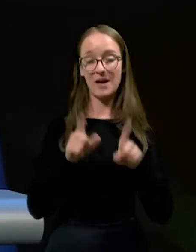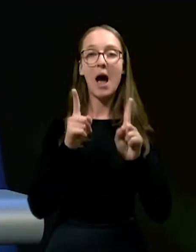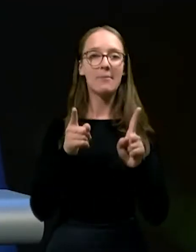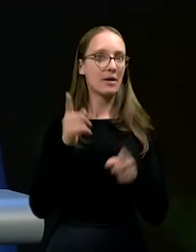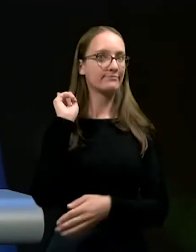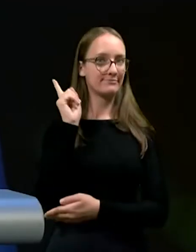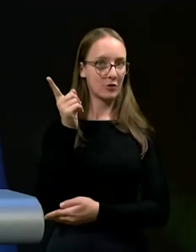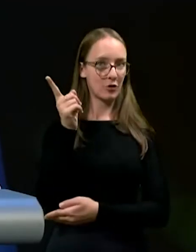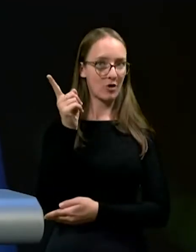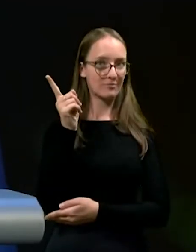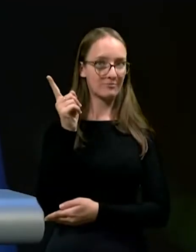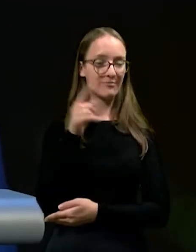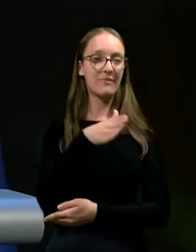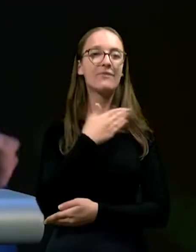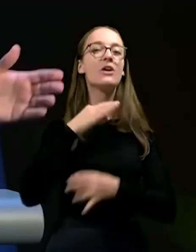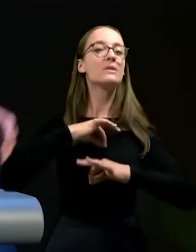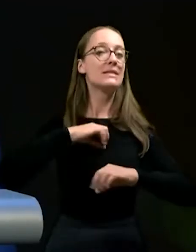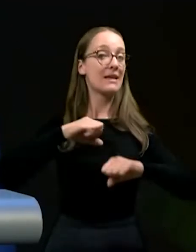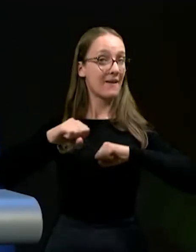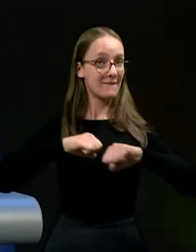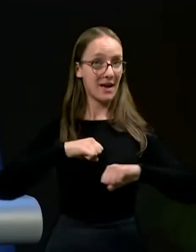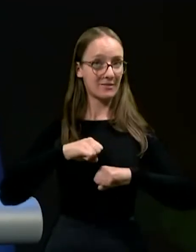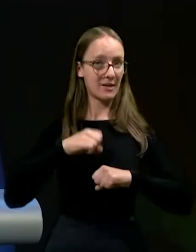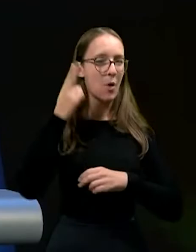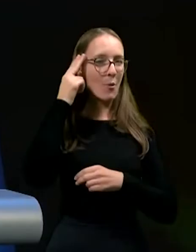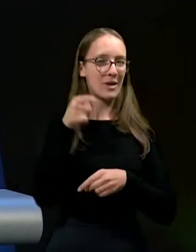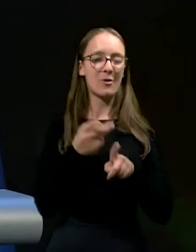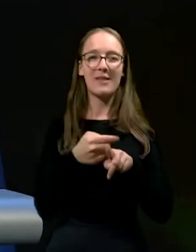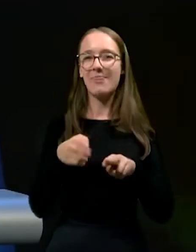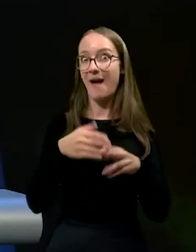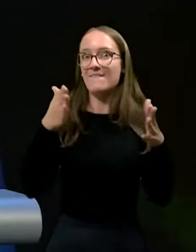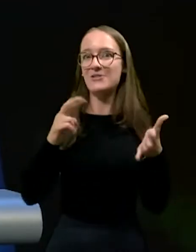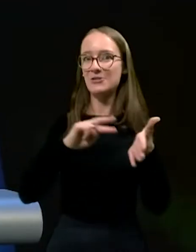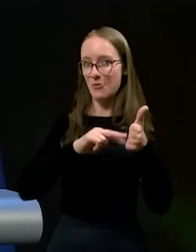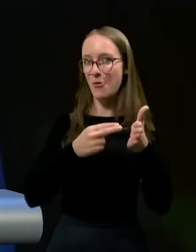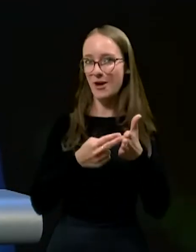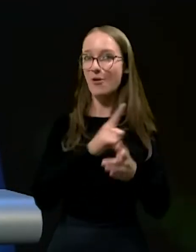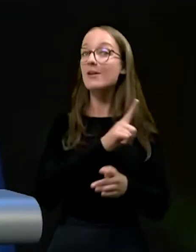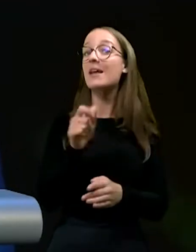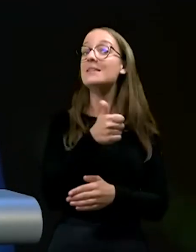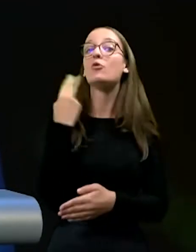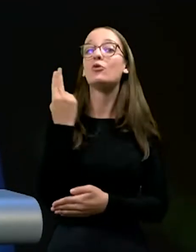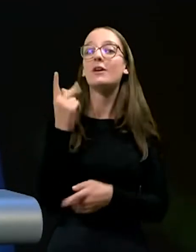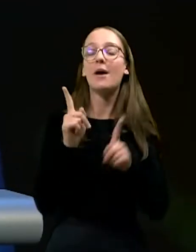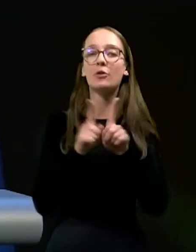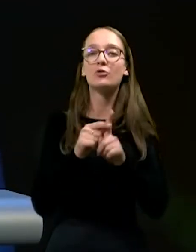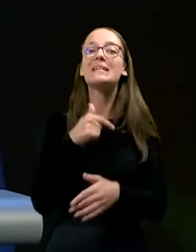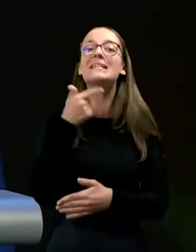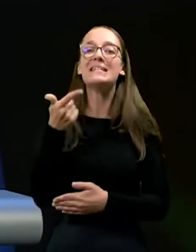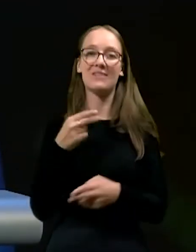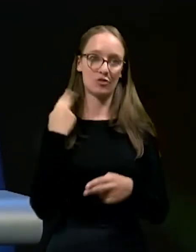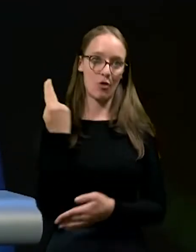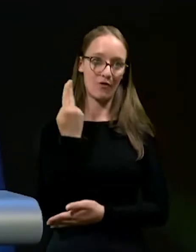pozor, naš predsednik vlade, če ga poznamo kot enega največjih strkonjakov, ne samo v Sloveniji, tudi izve naše